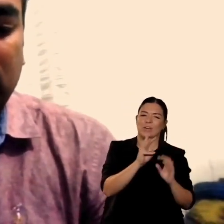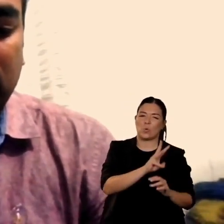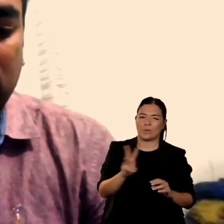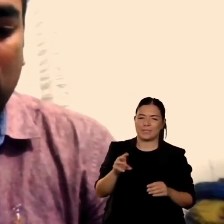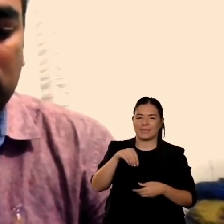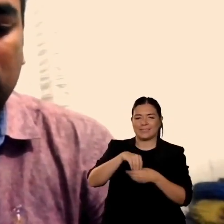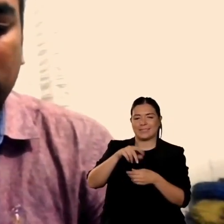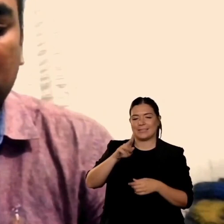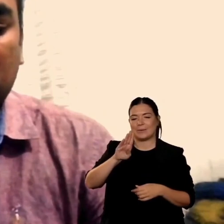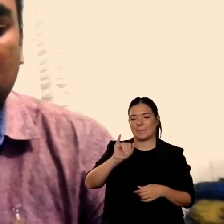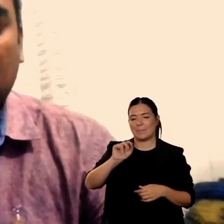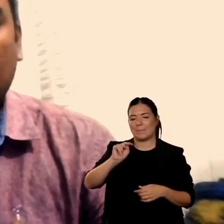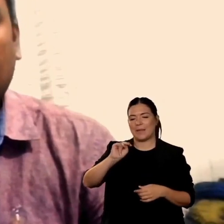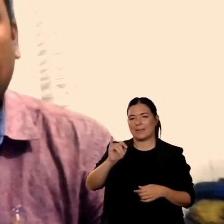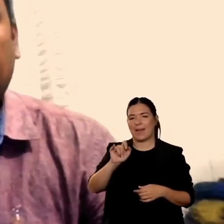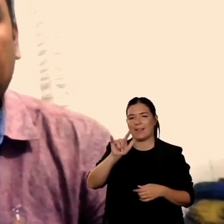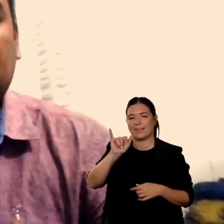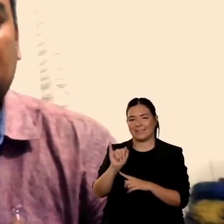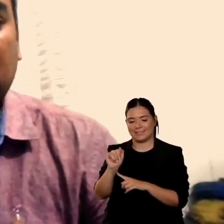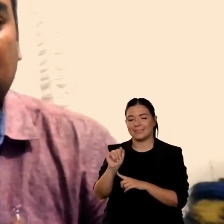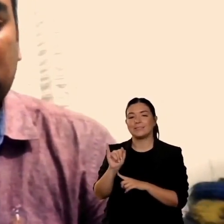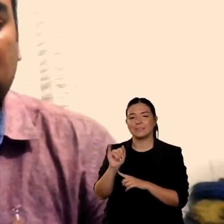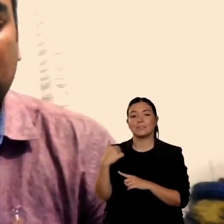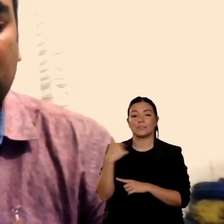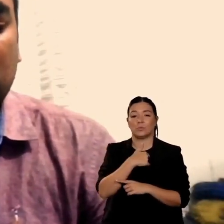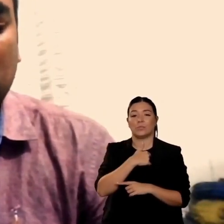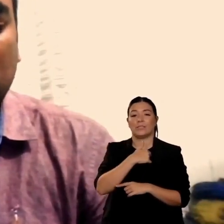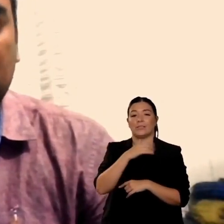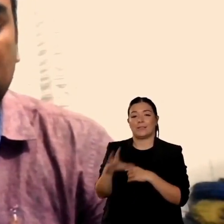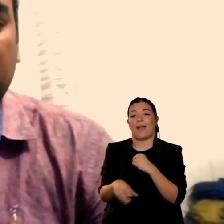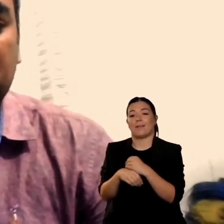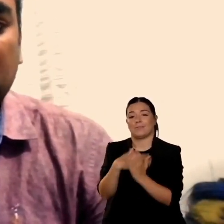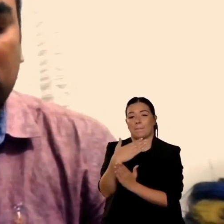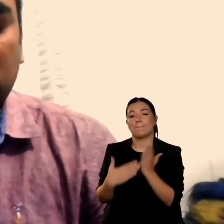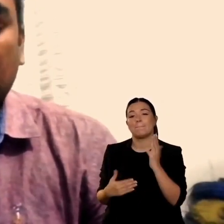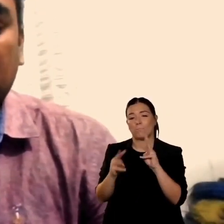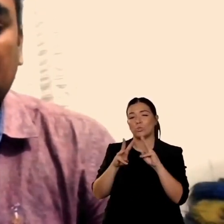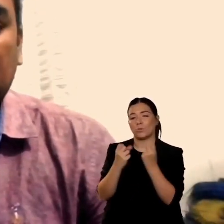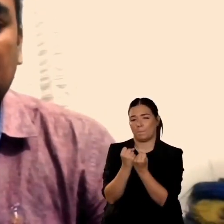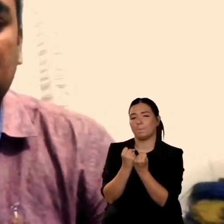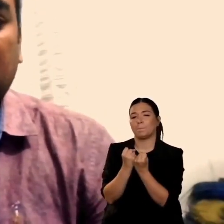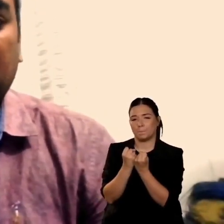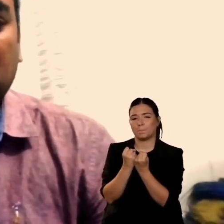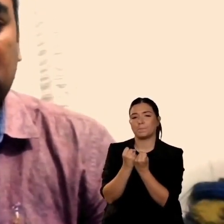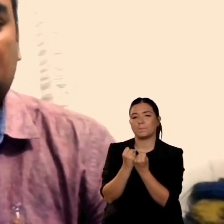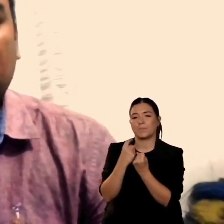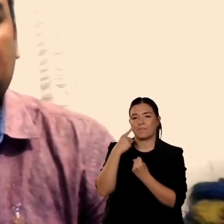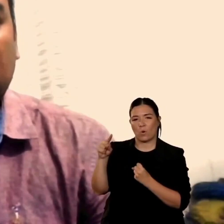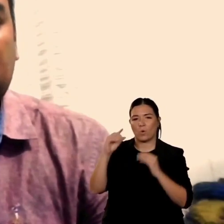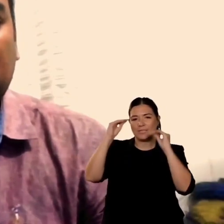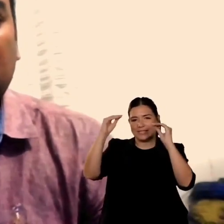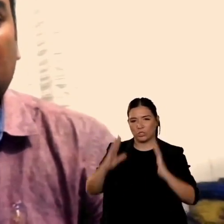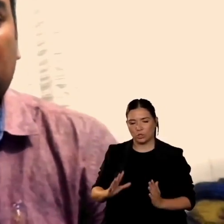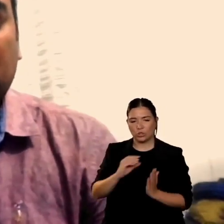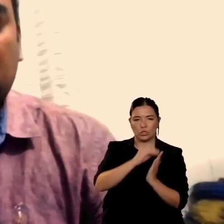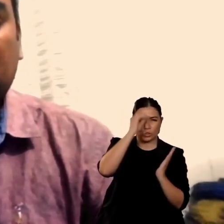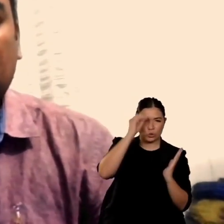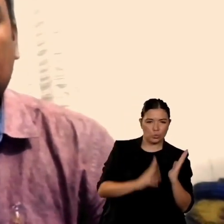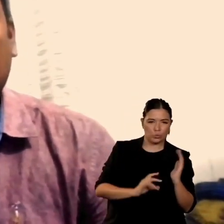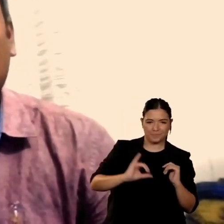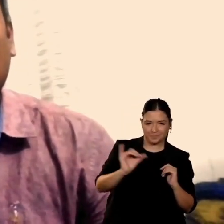introdurre il Bengali in bengalese le istruzioni